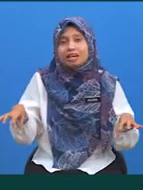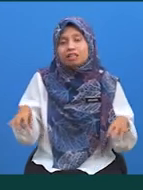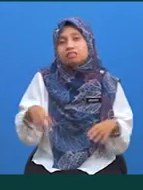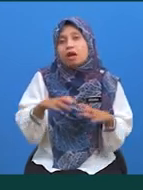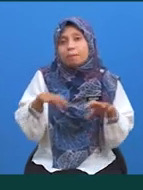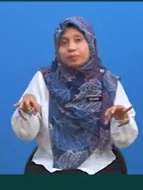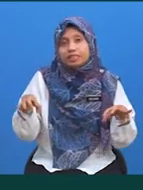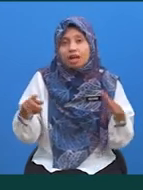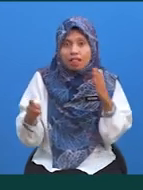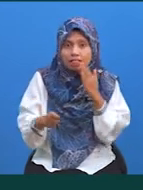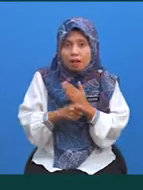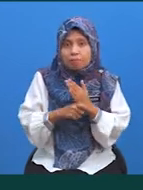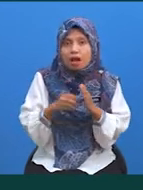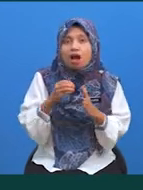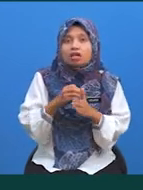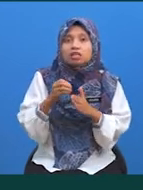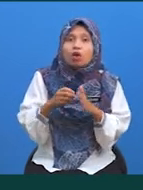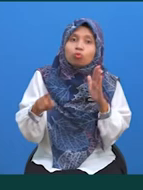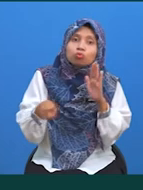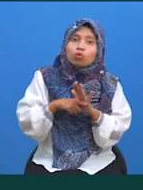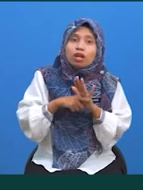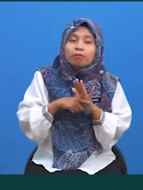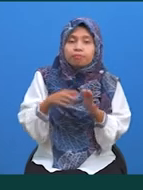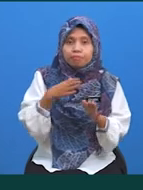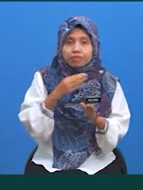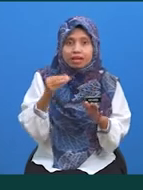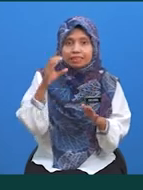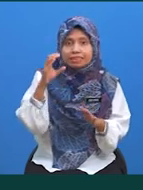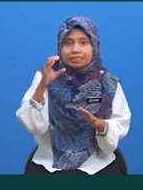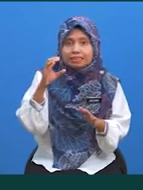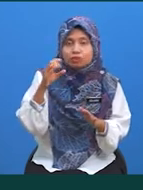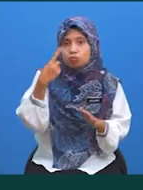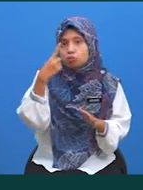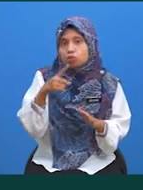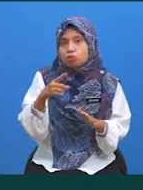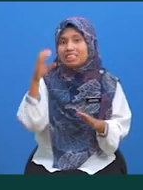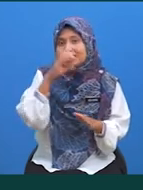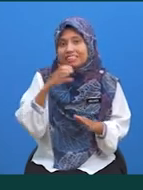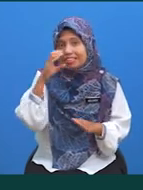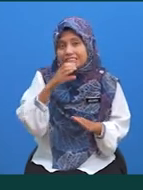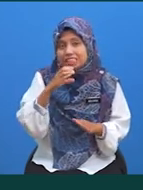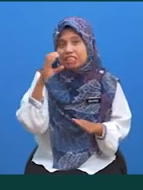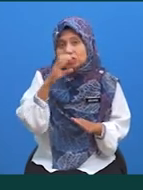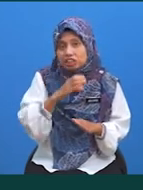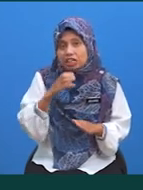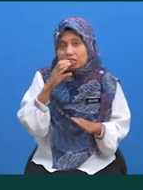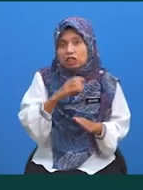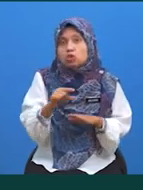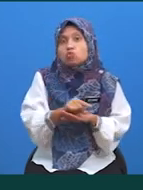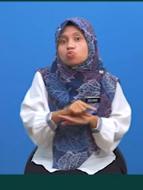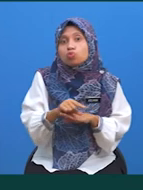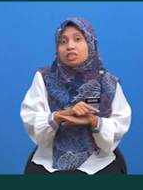Pecah, tambah atau tolak Dan C untuk cari Cari,